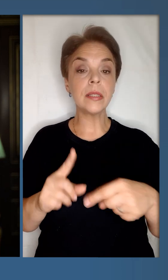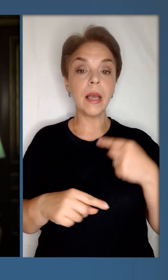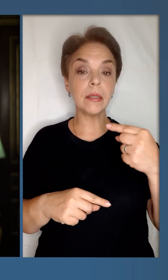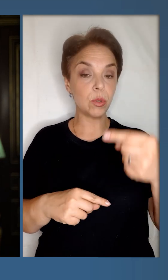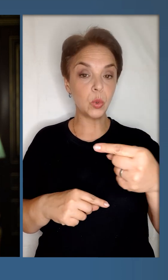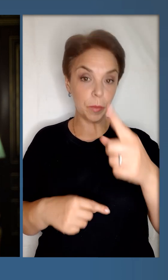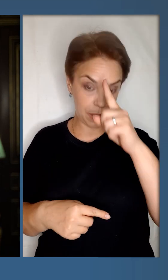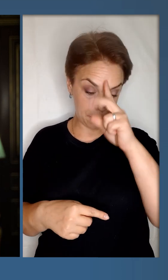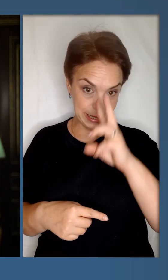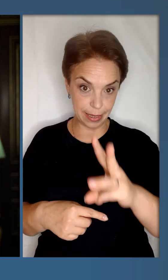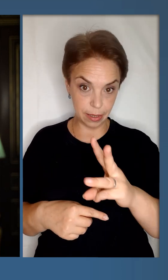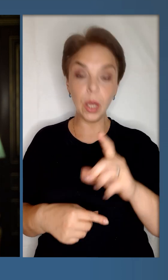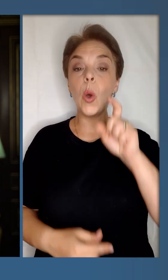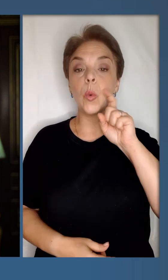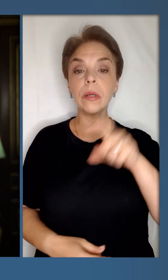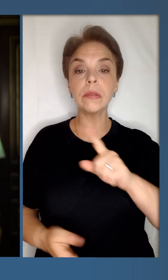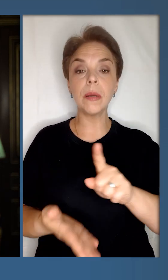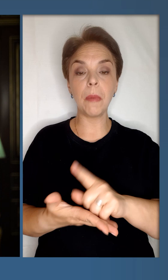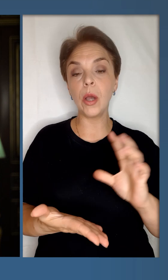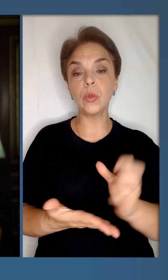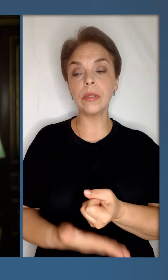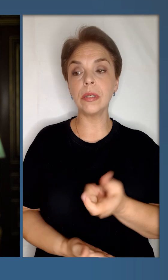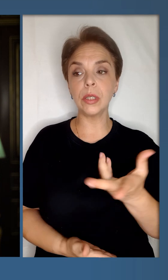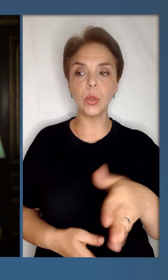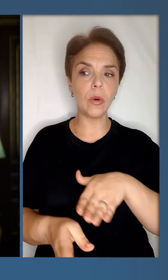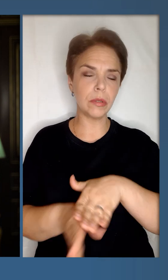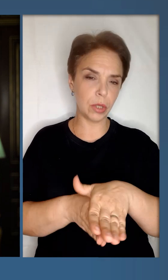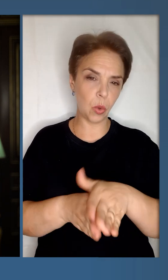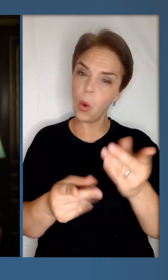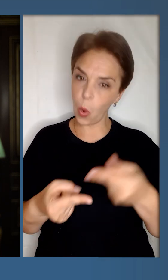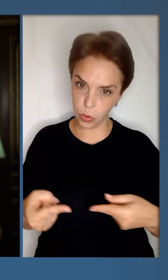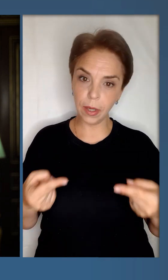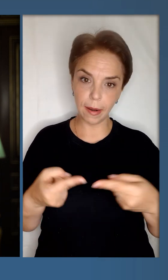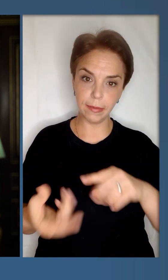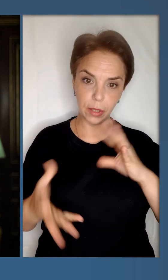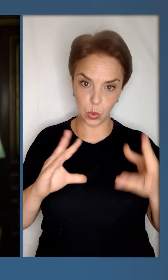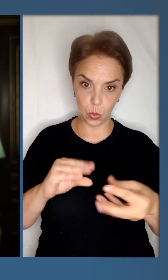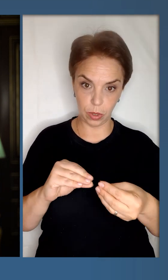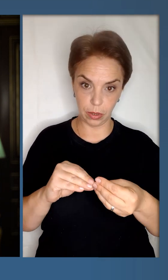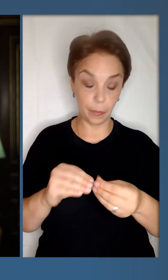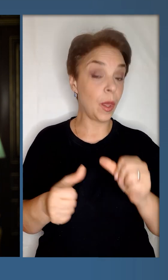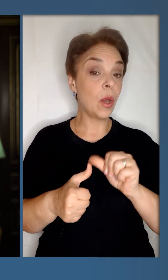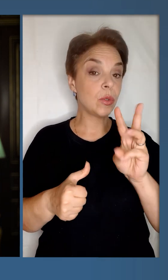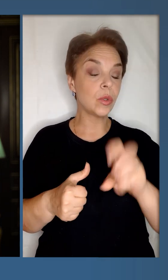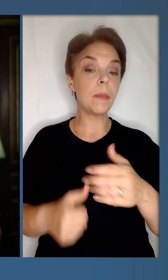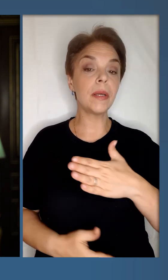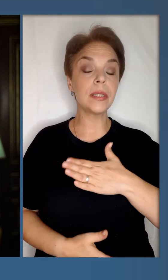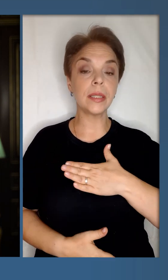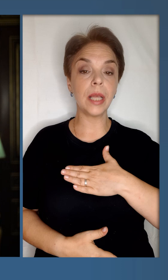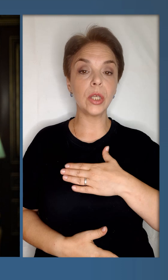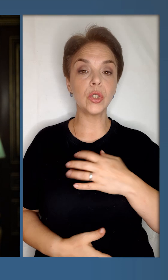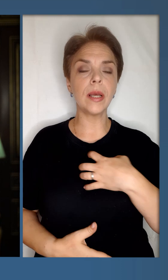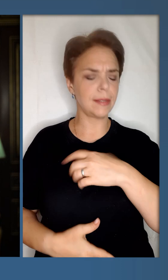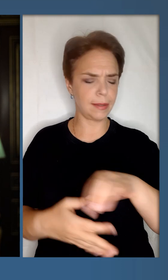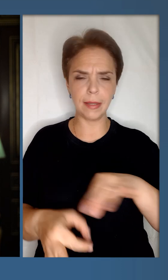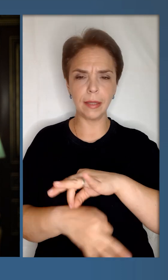за наступні місяці Україна має досягти кількох цілком конкретних результатів. Зокрема, це наша